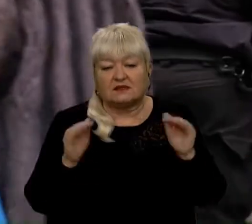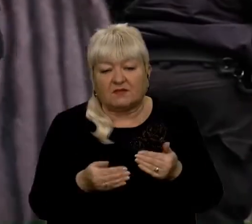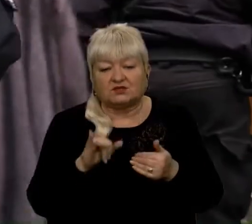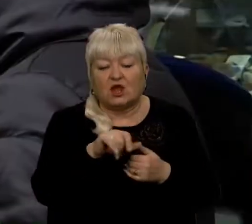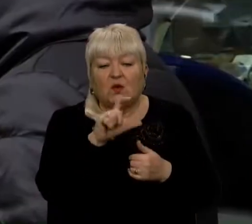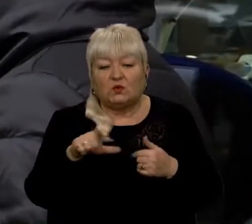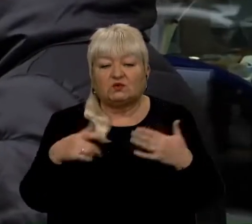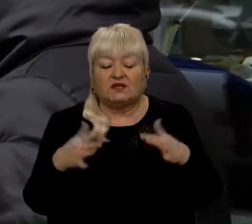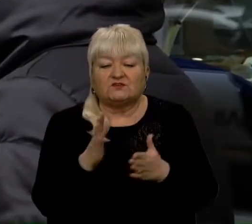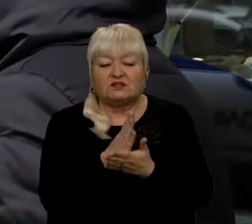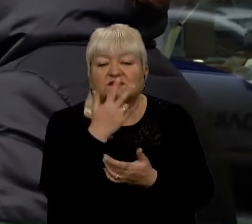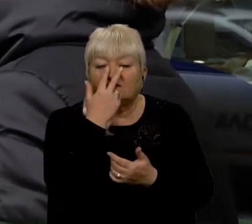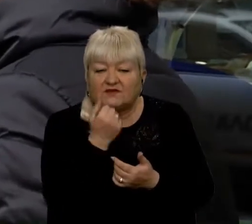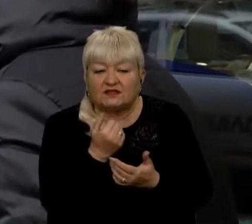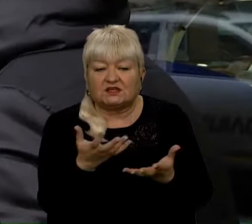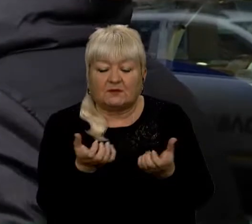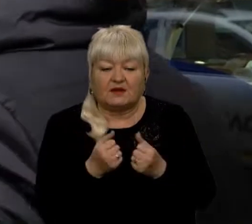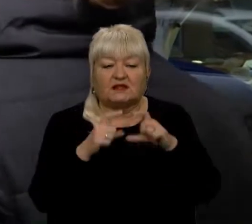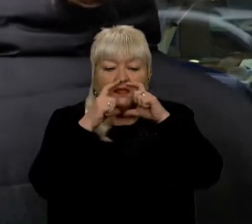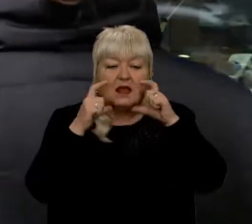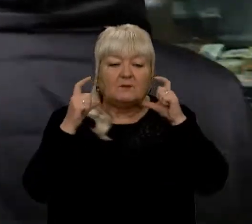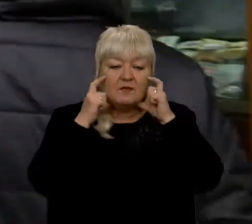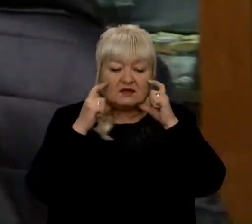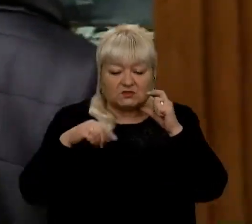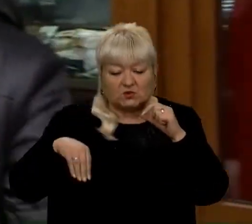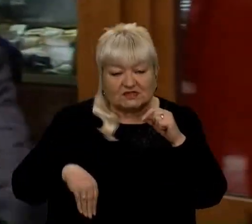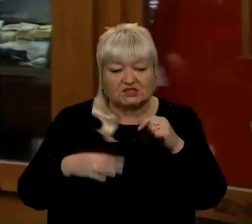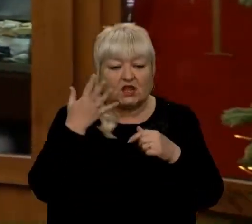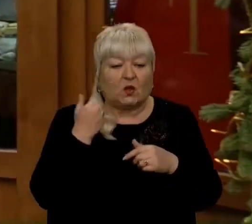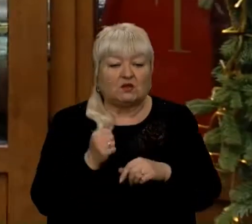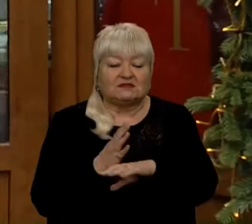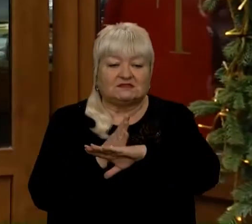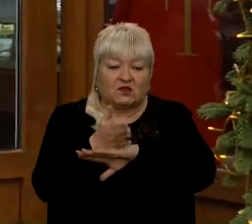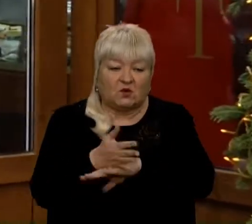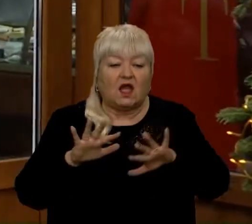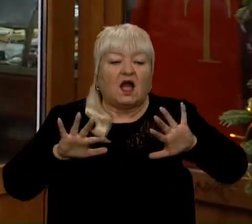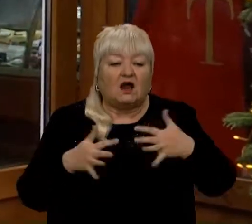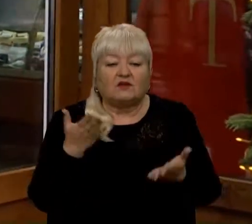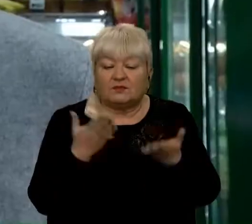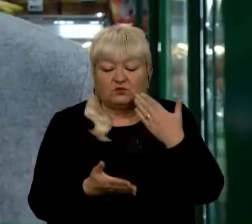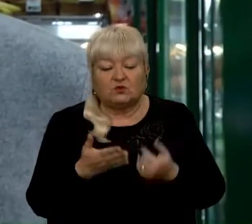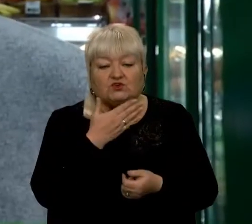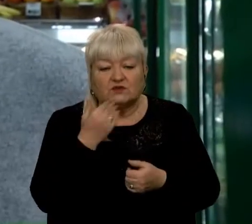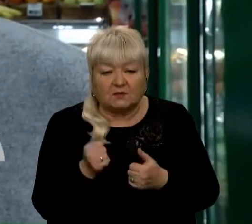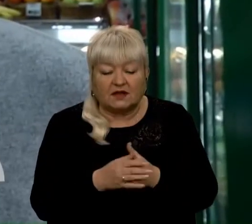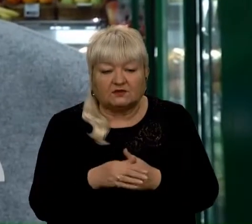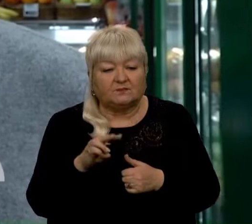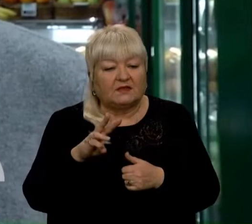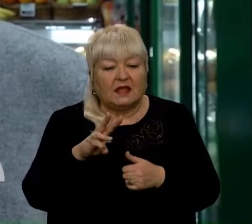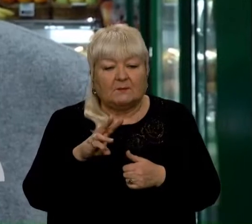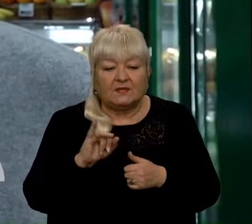звичкою діставати медичну чи тканинну з кишені, коли заходять. А у випадку, якщо не мають… Ми не